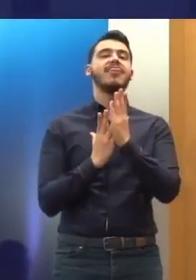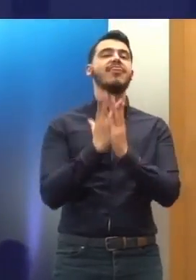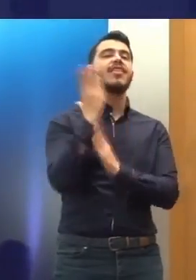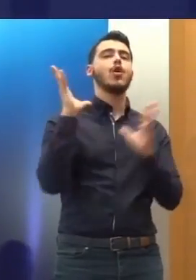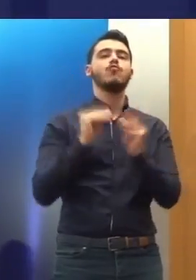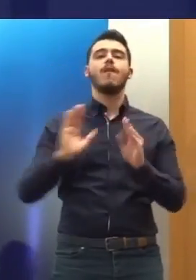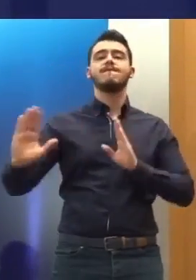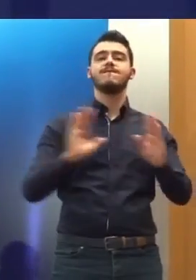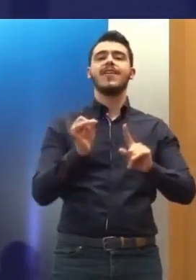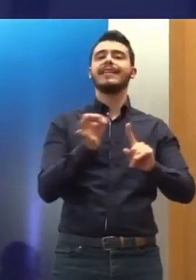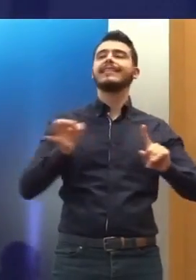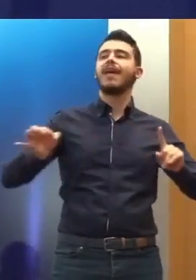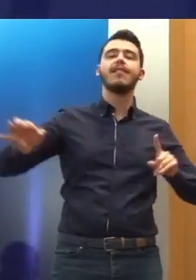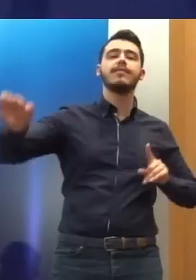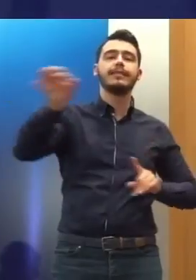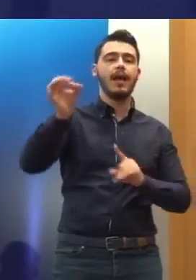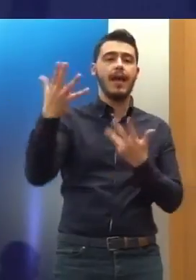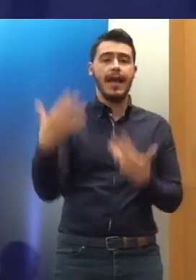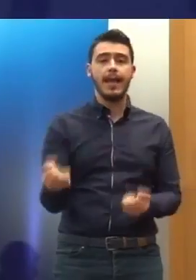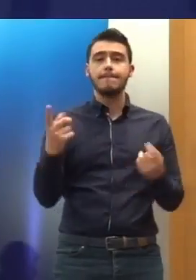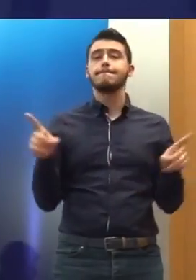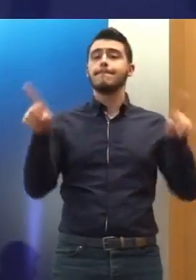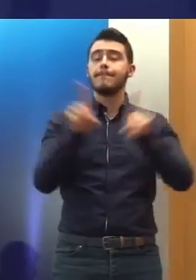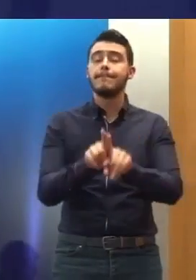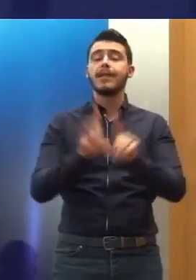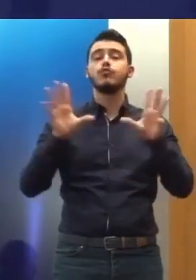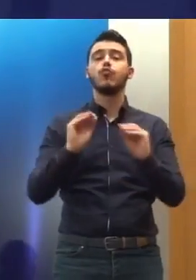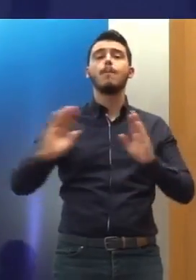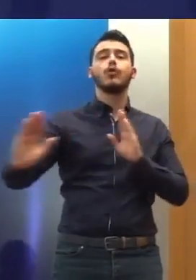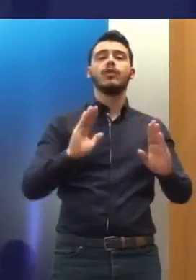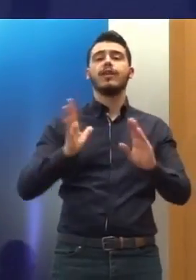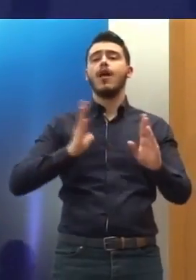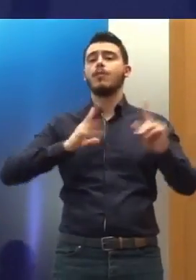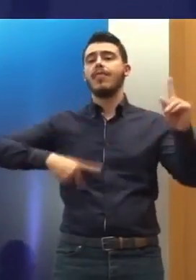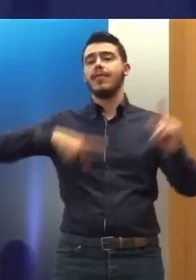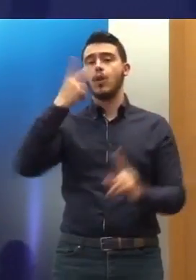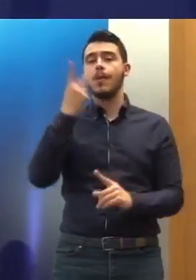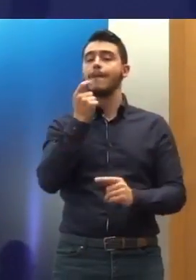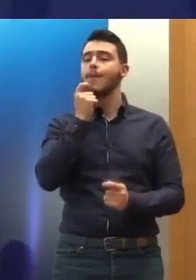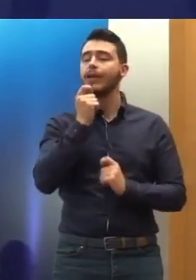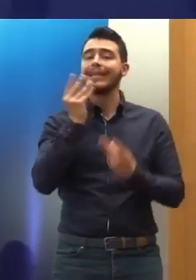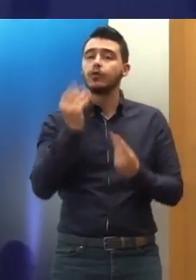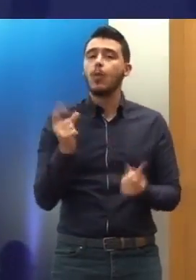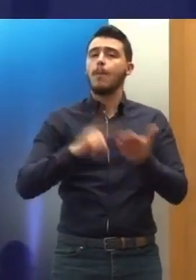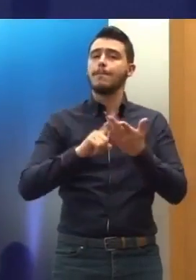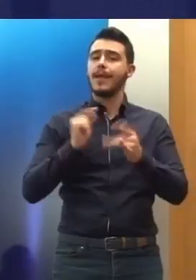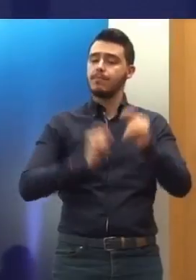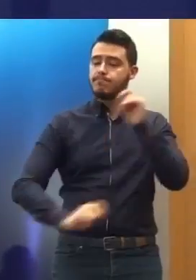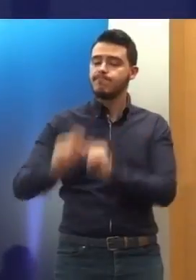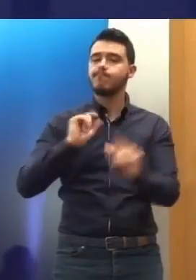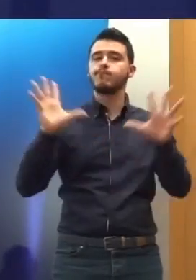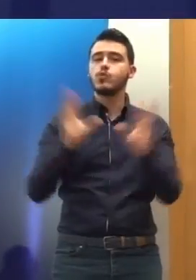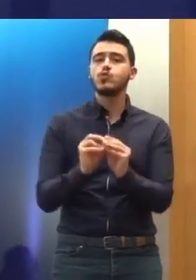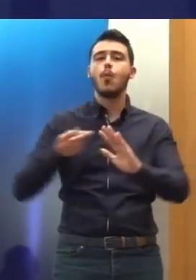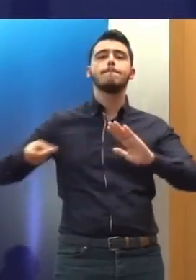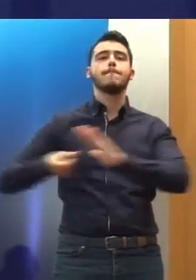μια σύμφωνη με την προστασία των δικαιωμάτων του ανθρωπολιτική στην Ελλάδα σήμερα σε σχέση με το προσφυγικό ζήτημα